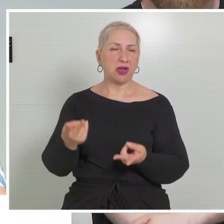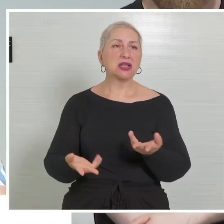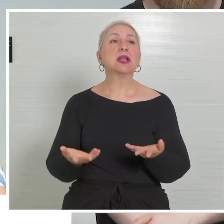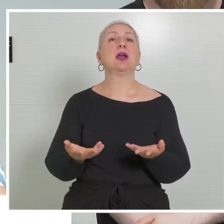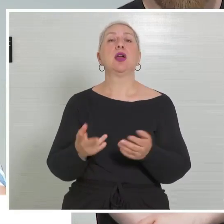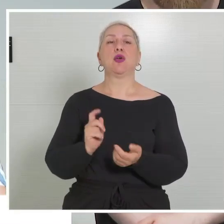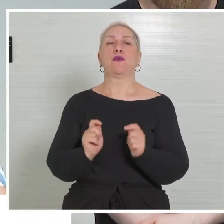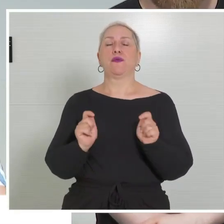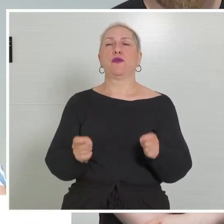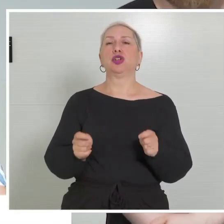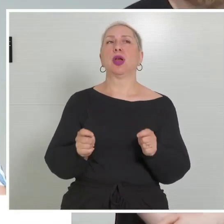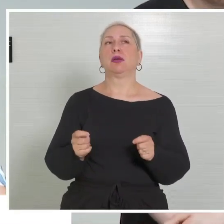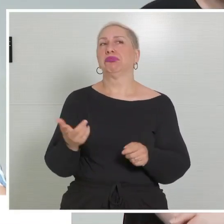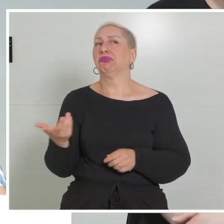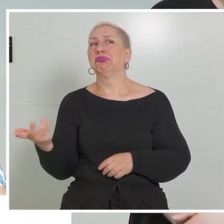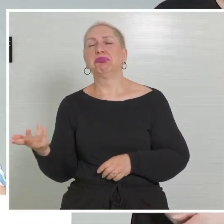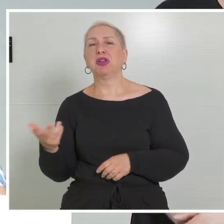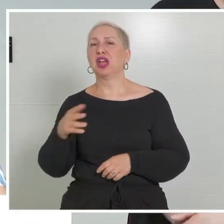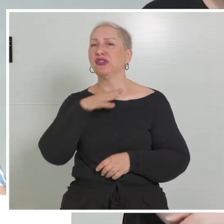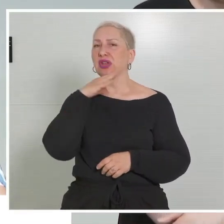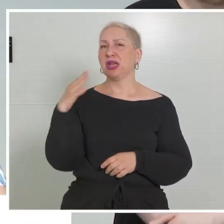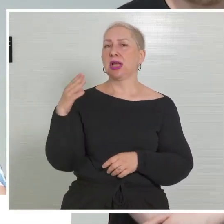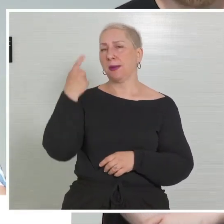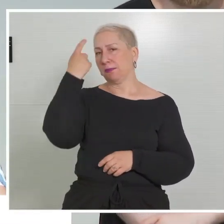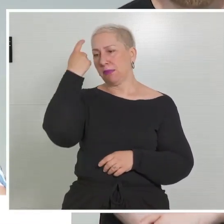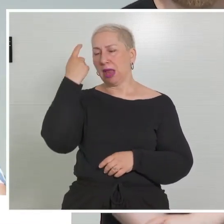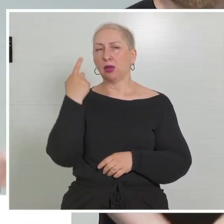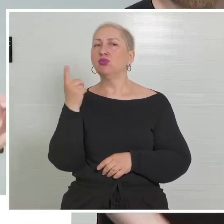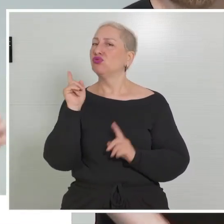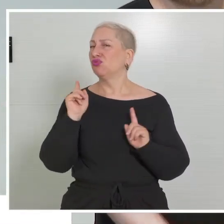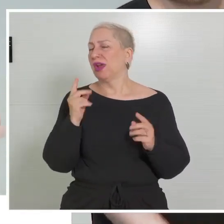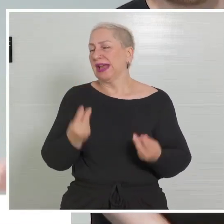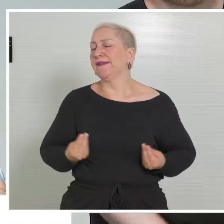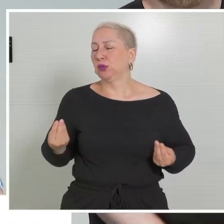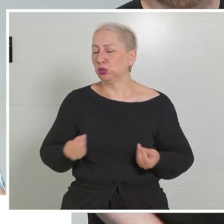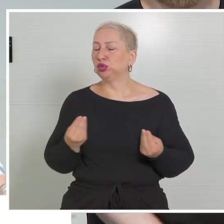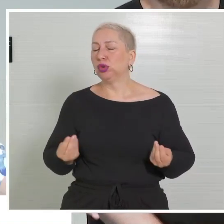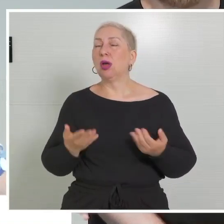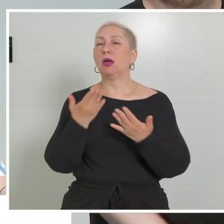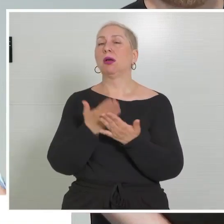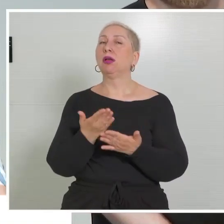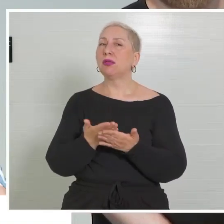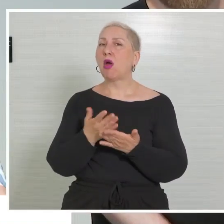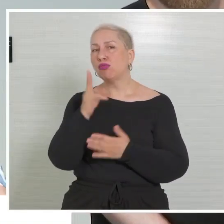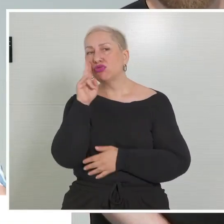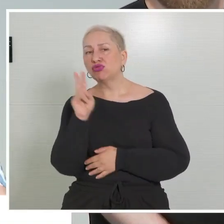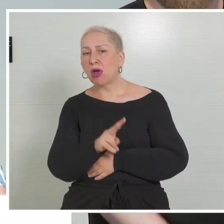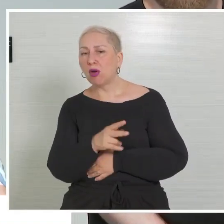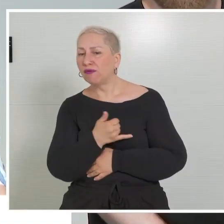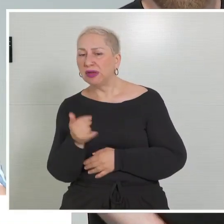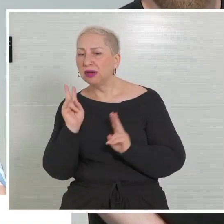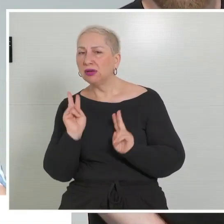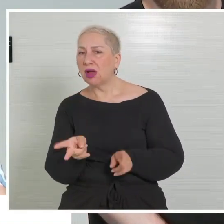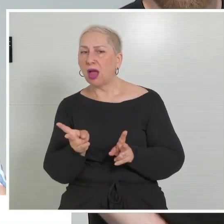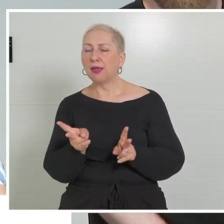ist ein Vorschlag, der von vielen Seiten gewünscht wurde. Und wir haben uns auch angeschaut, wie wir hier möglicherweise auch Abschiebe schaffen können,